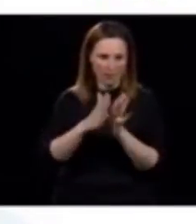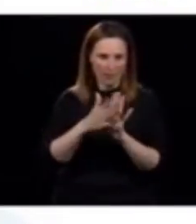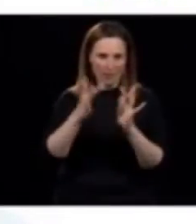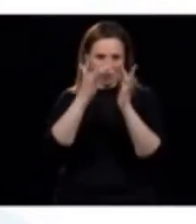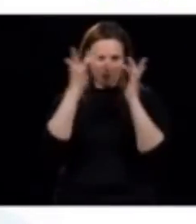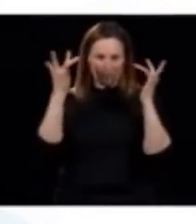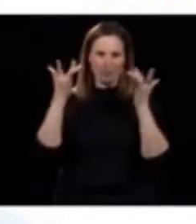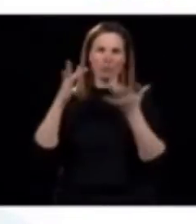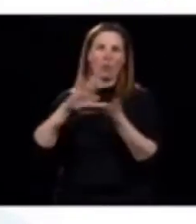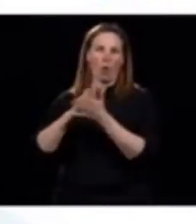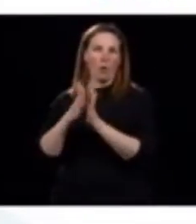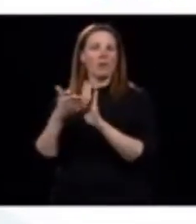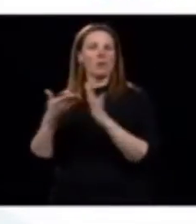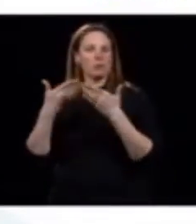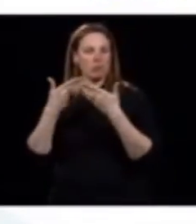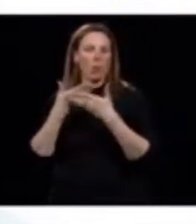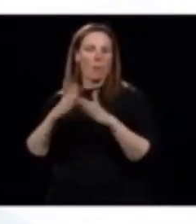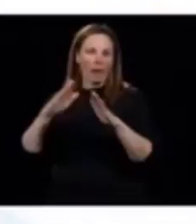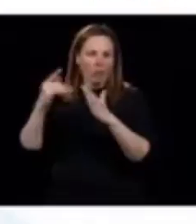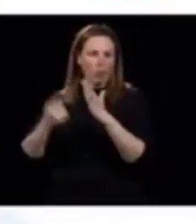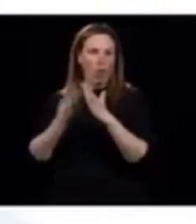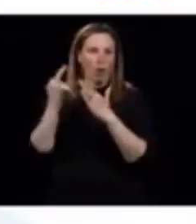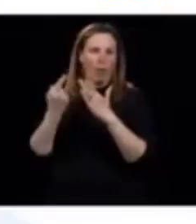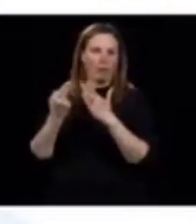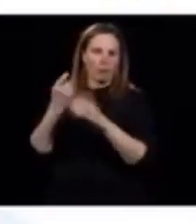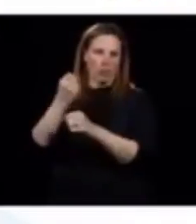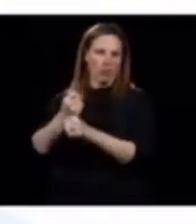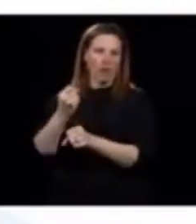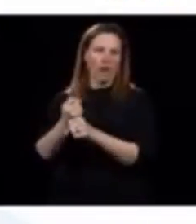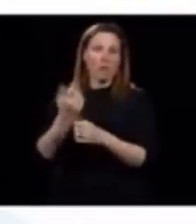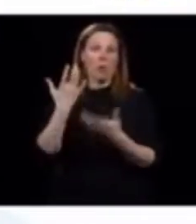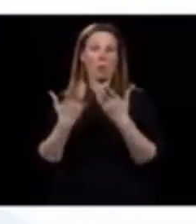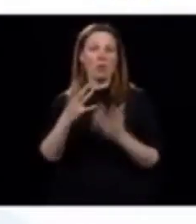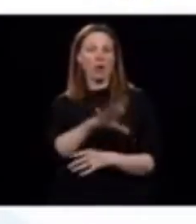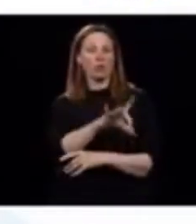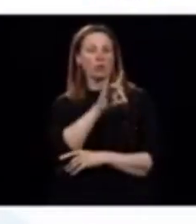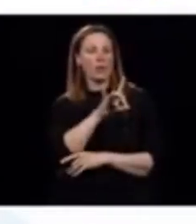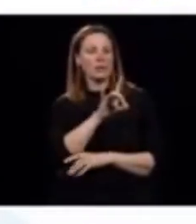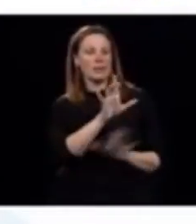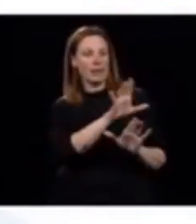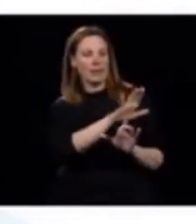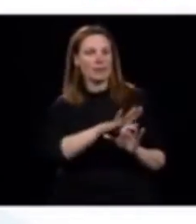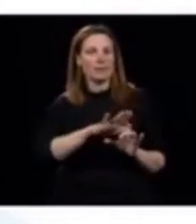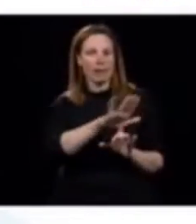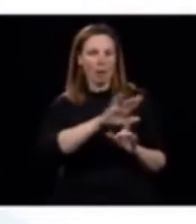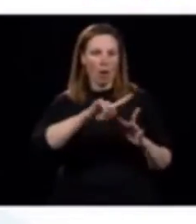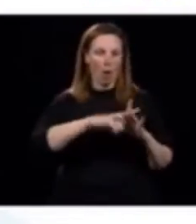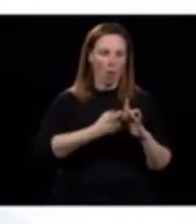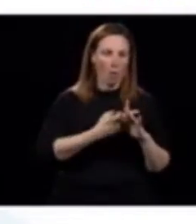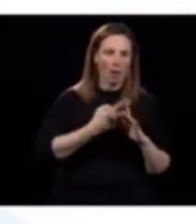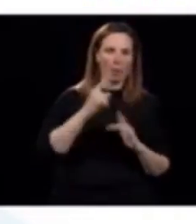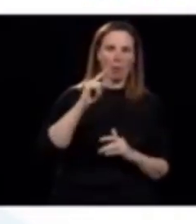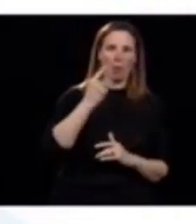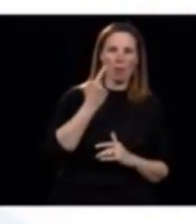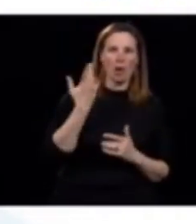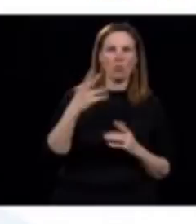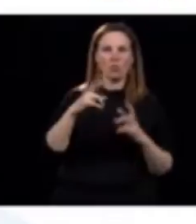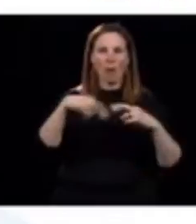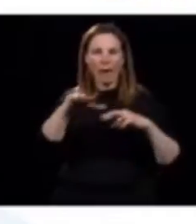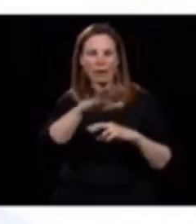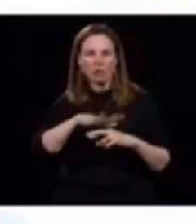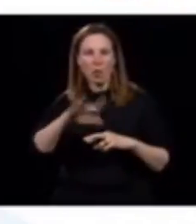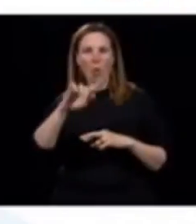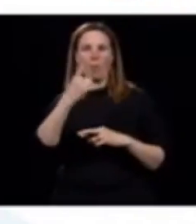à réouvrir. Donc, oui, on va peut-être choisir certains secteurs, certaines régions, certaines industries,